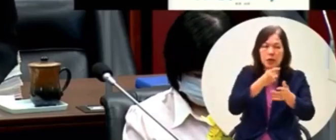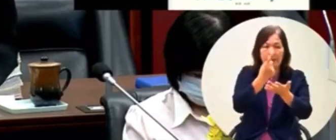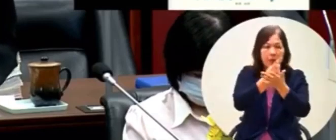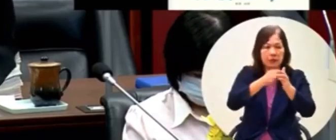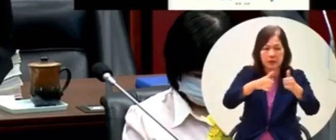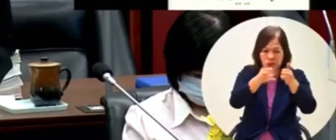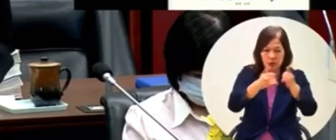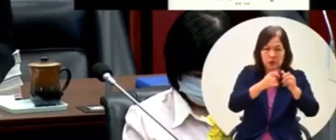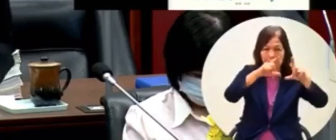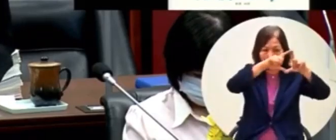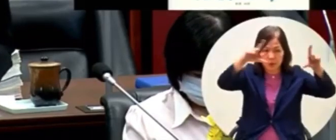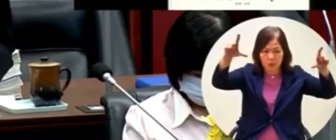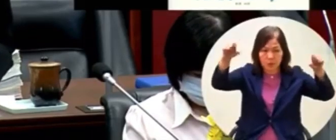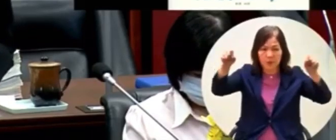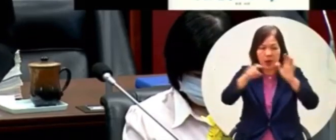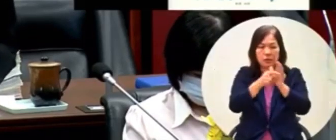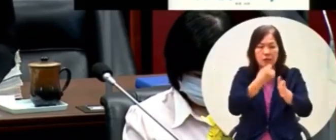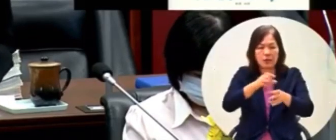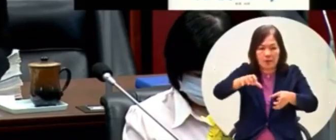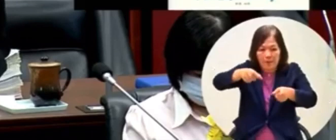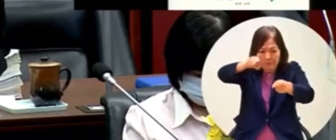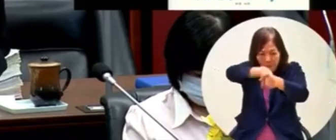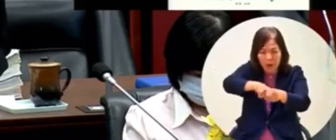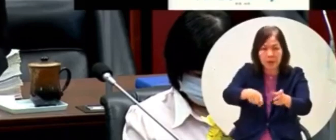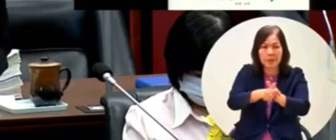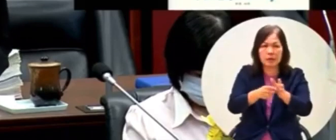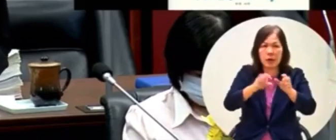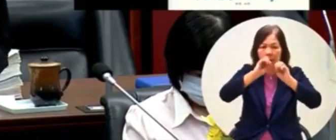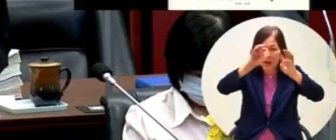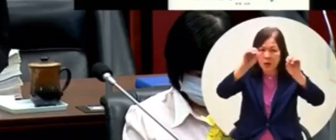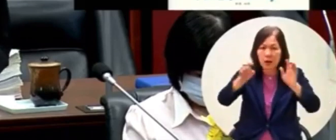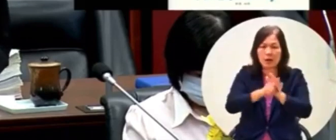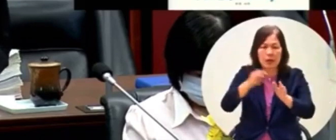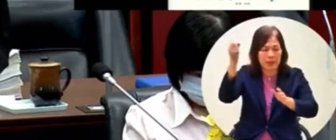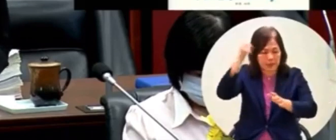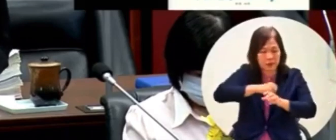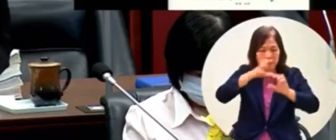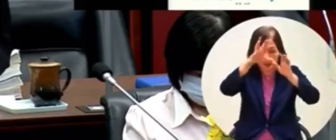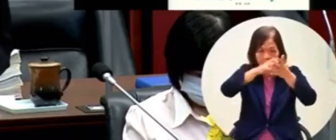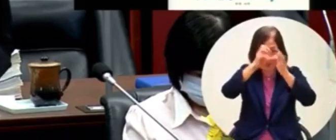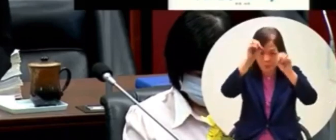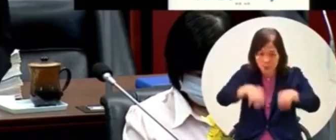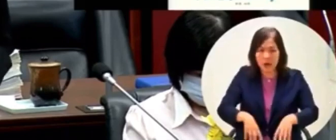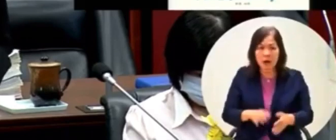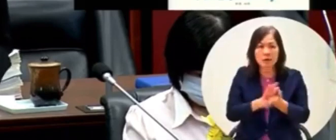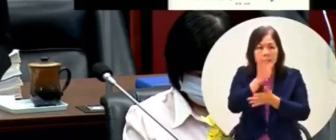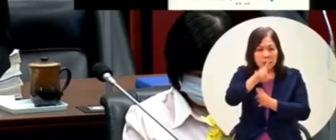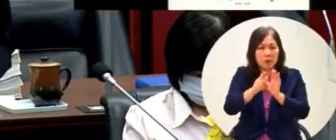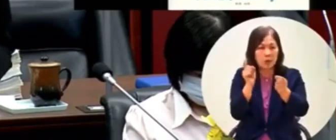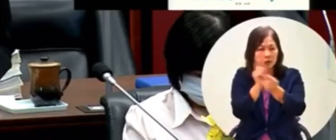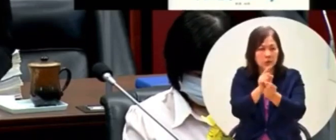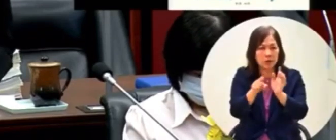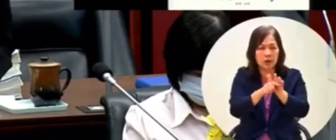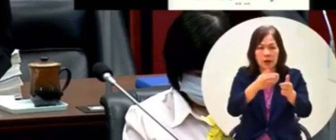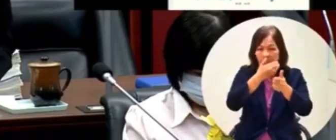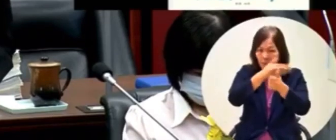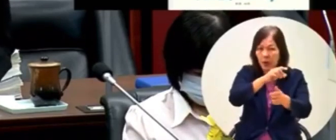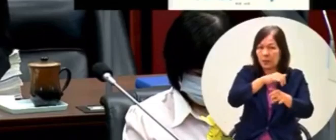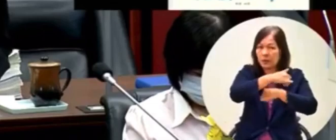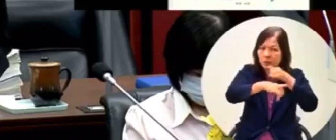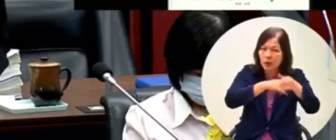做了加倍的廣告早上去疲毒你們也是對罷免這個運動